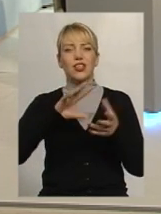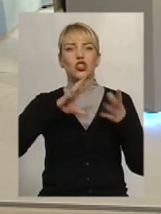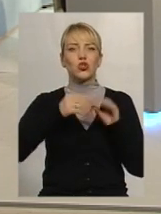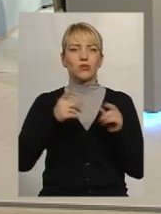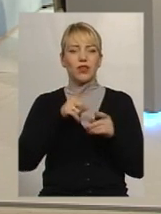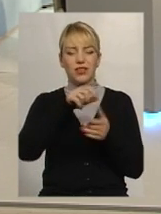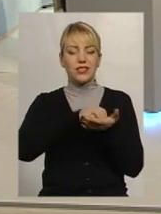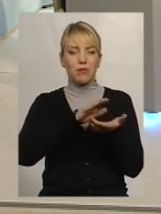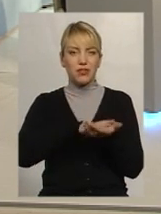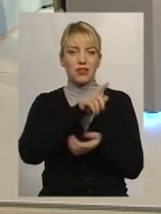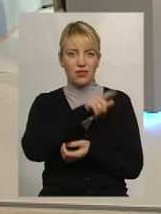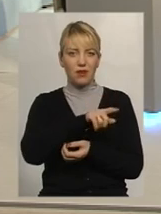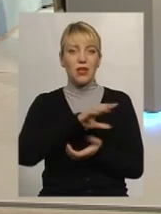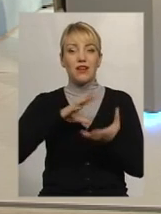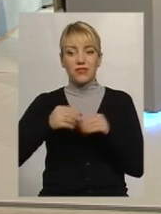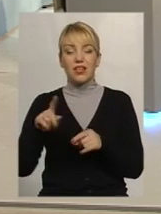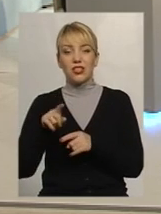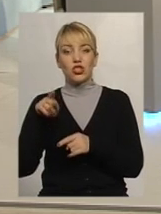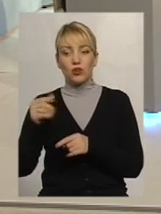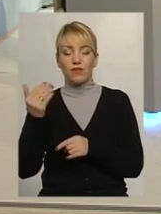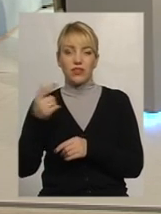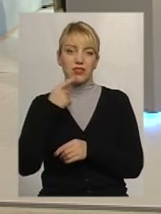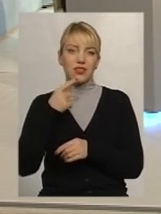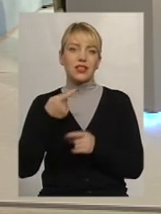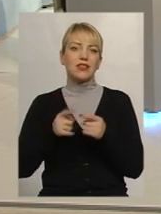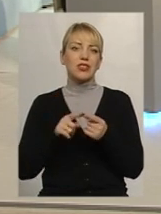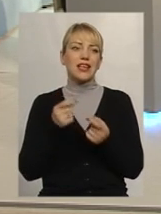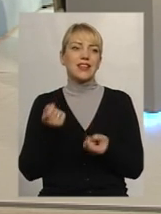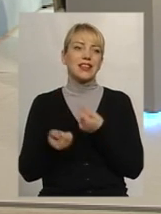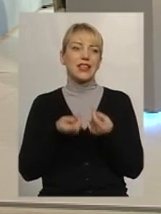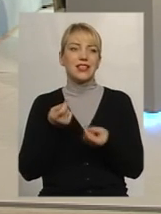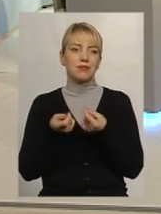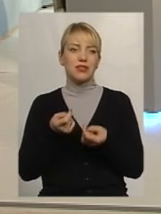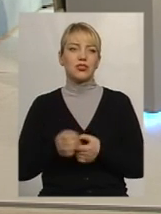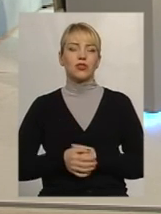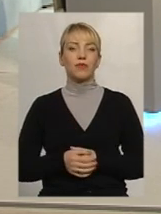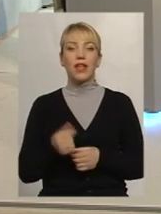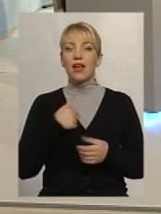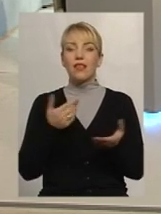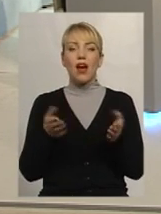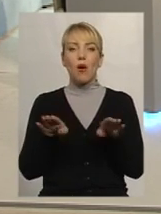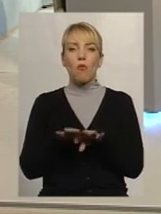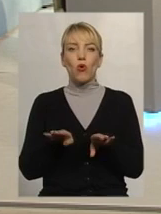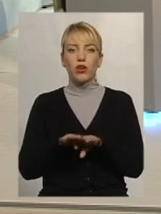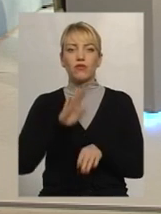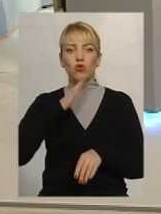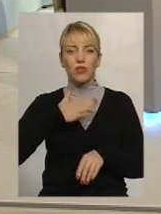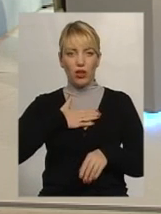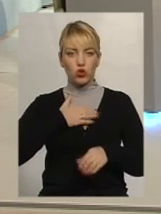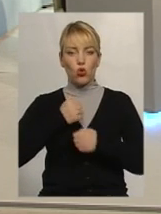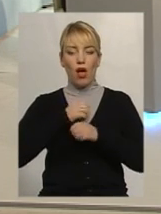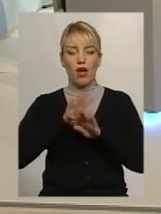згадати ті суми, які ви озвучили, то це, можна сказати, дріб'язок, якщо для країни. Я порівнюю нашу армію з голландською.